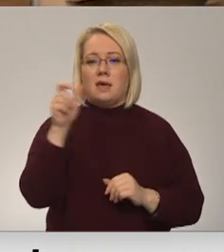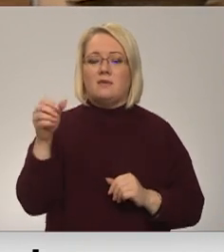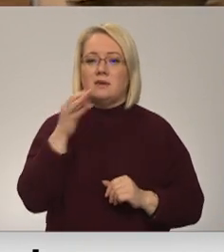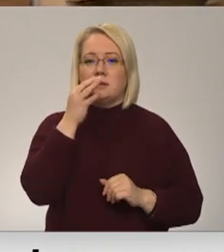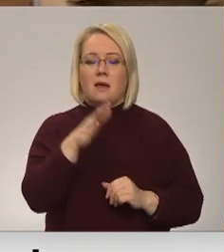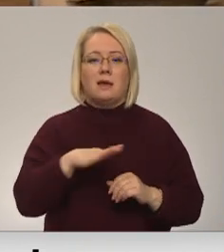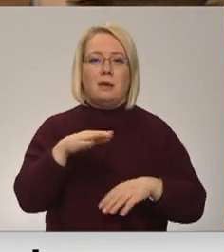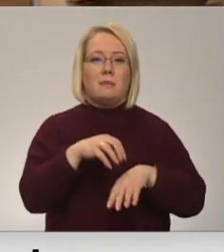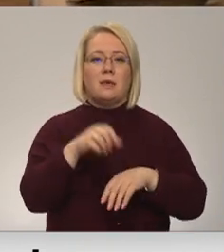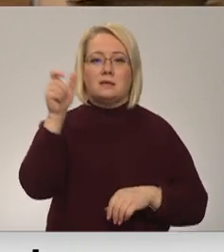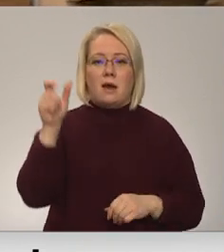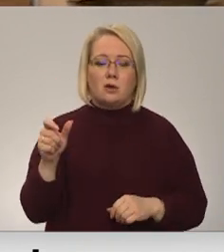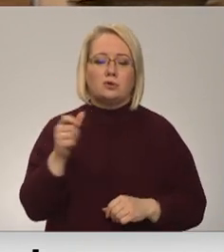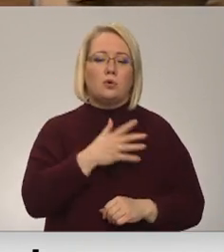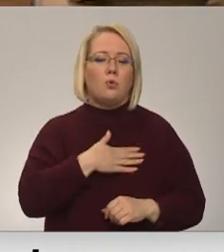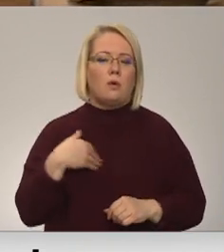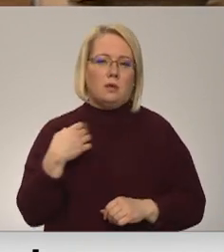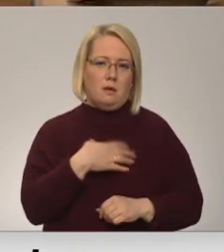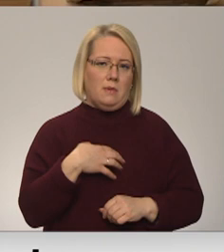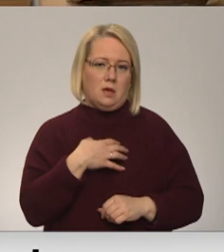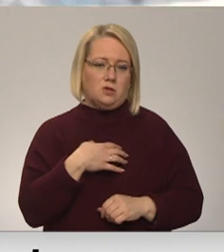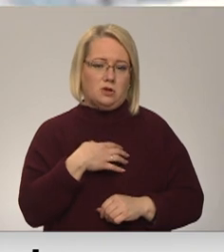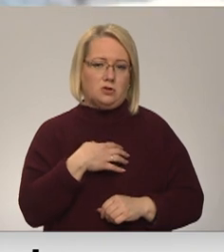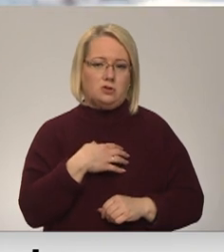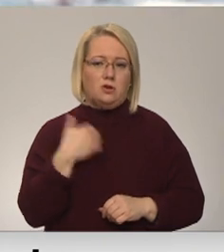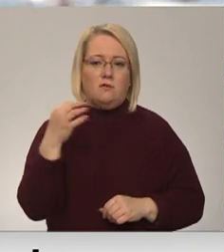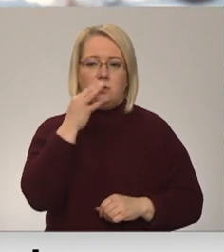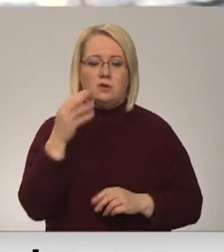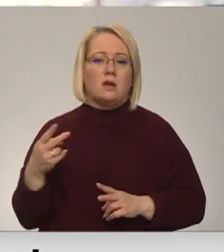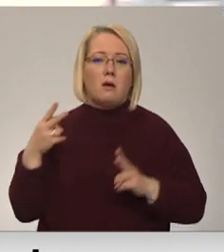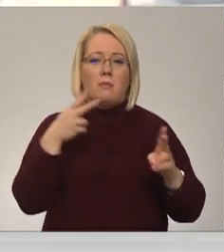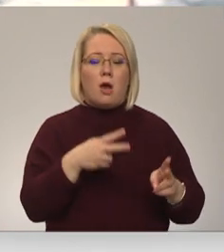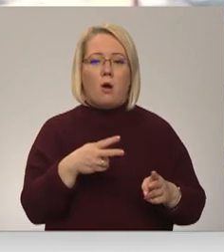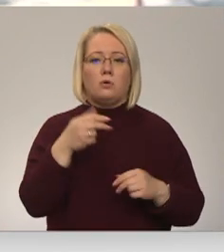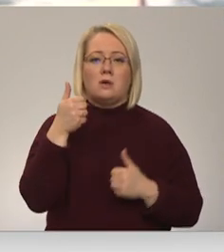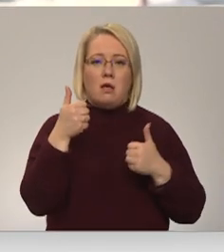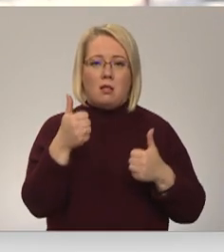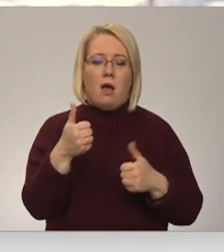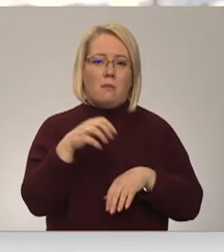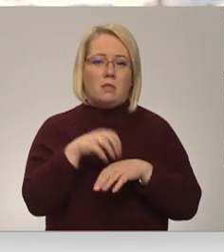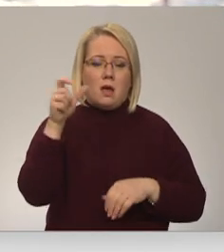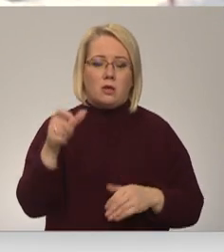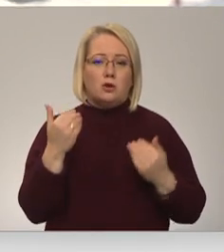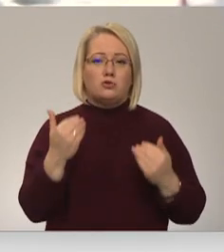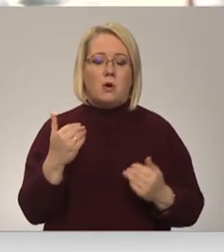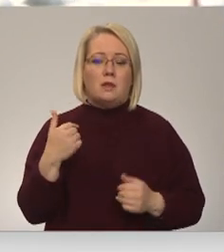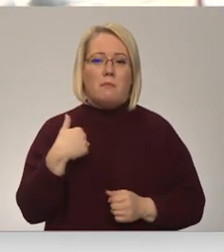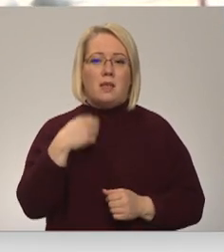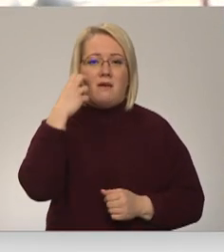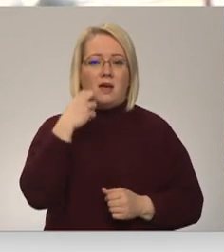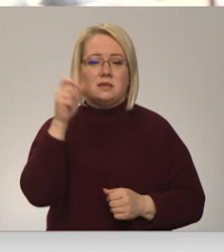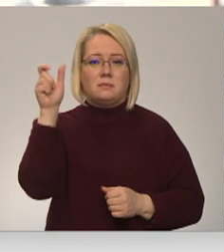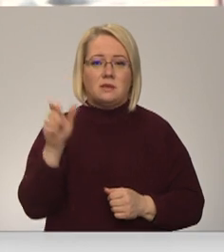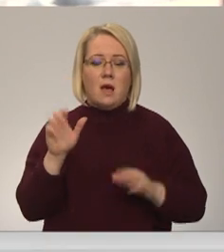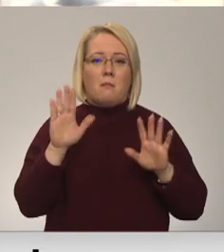ģimenes ārsts šeit ir ļoti nepieciešams. Brauc ļoti labi dakterī, bet ļoti pamāzi. Tā kā ilgi jāgaida šodien pat, ja man vecām cilvēkam